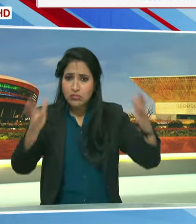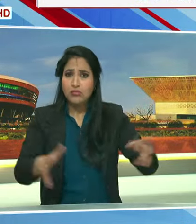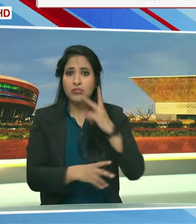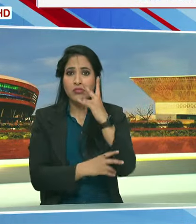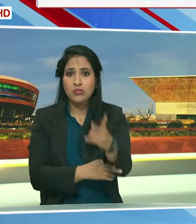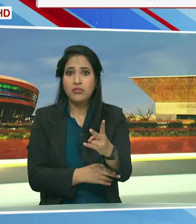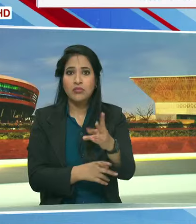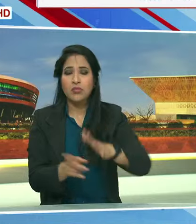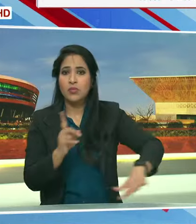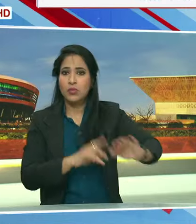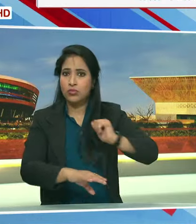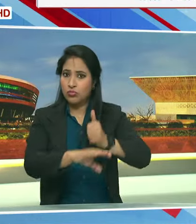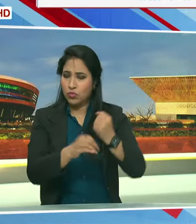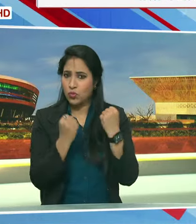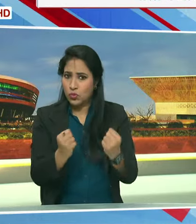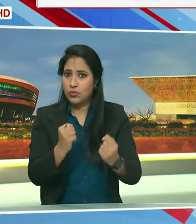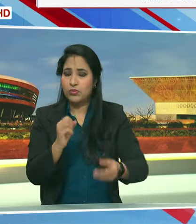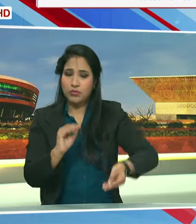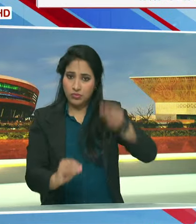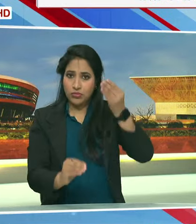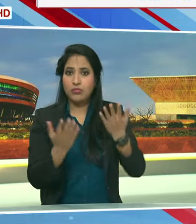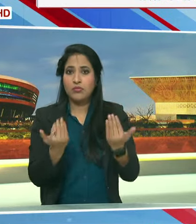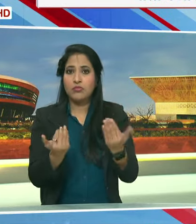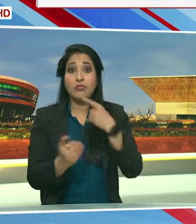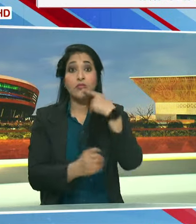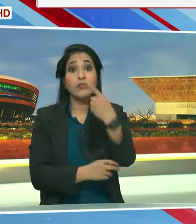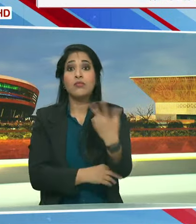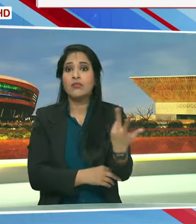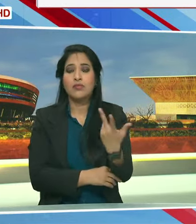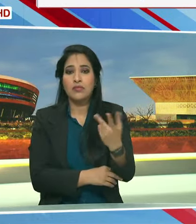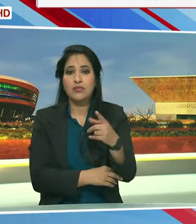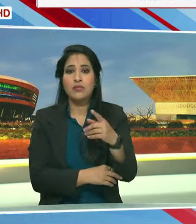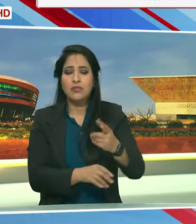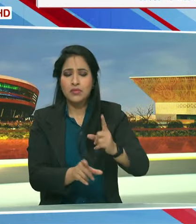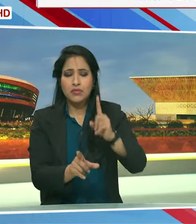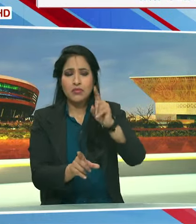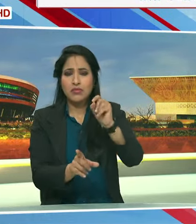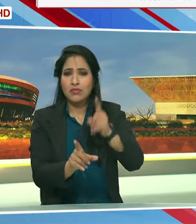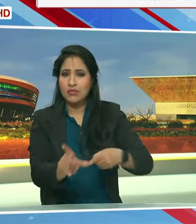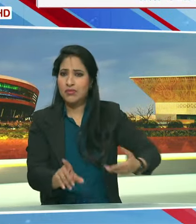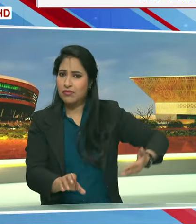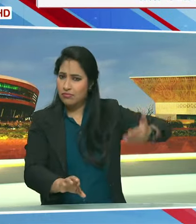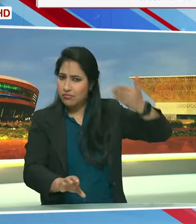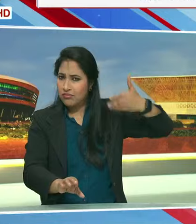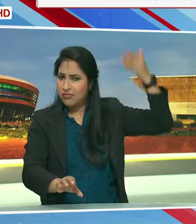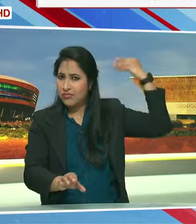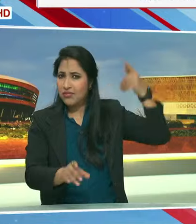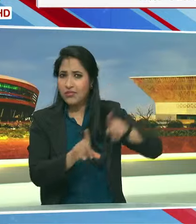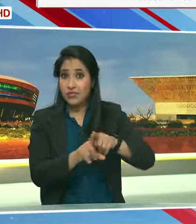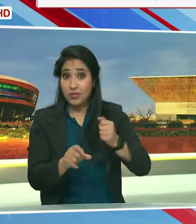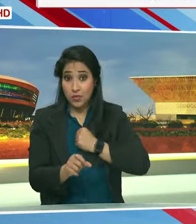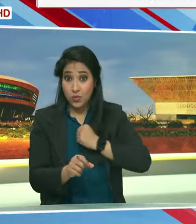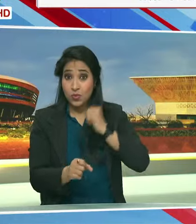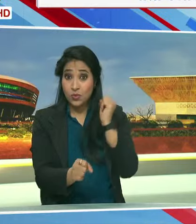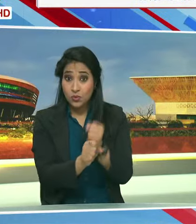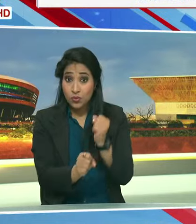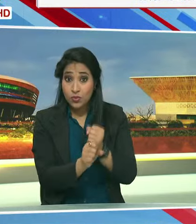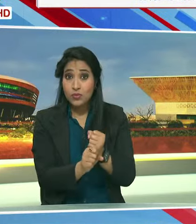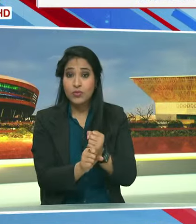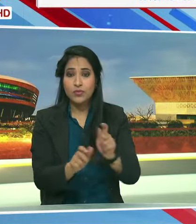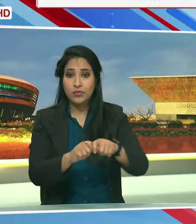संसागत बना देंगे उन्होंने कहा कि पिछले 10 वर्षों से हमारी सरकार